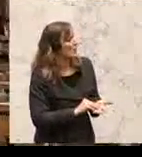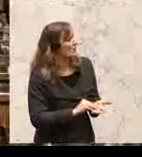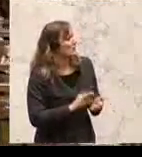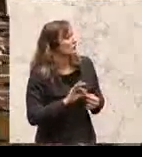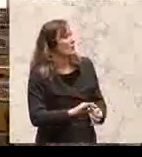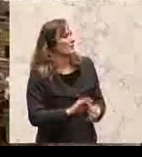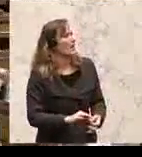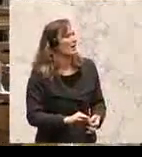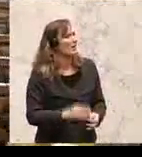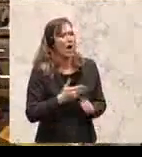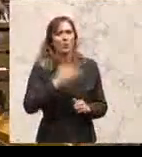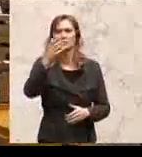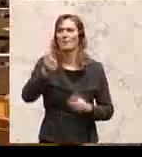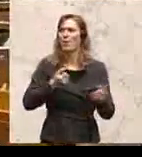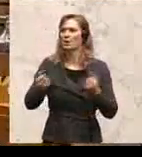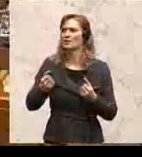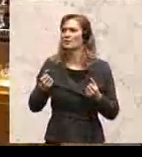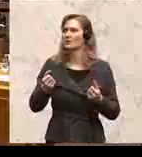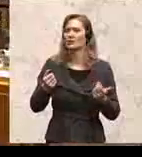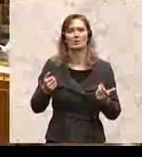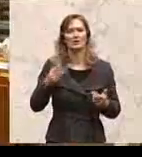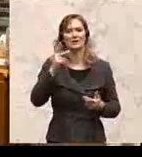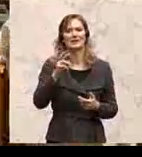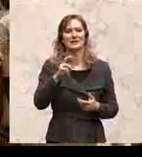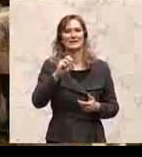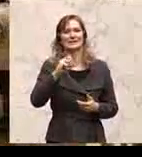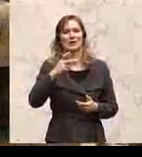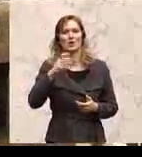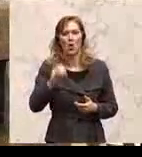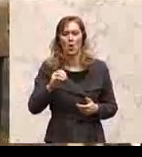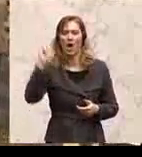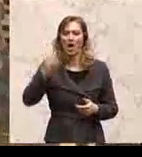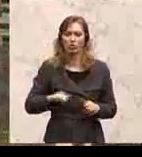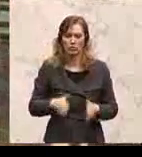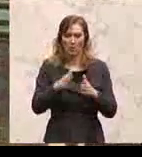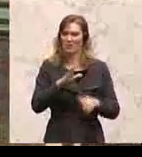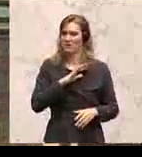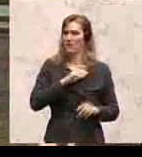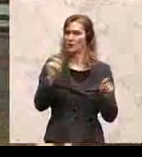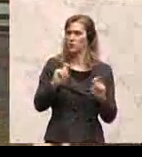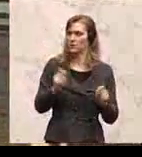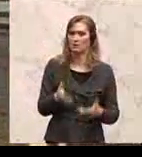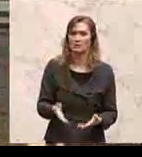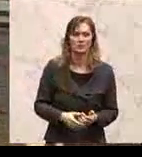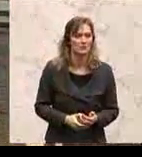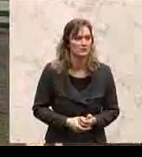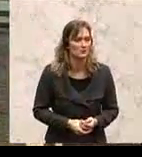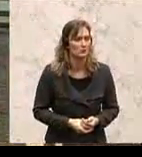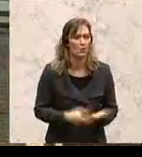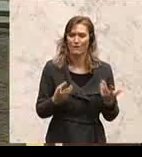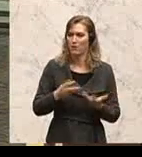Außenpolitik in Bezug auf Krüschko, das eine atomare Gefahr für Österreich darstellt? Wo sind denn die